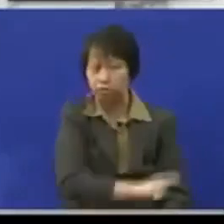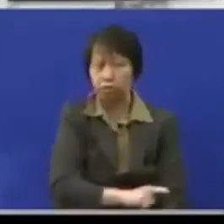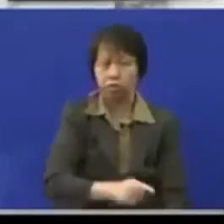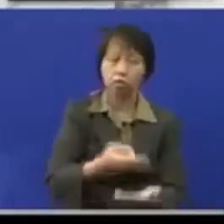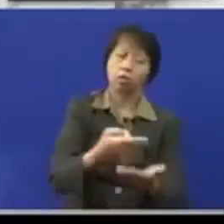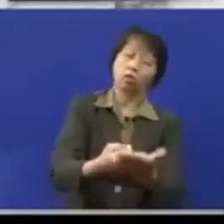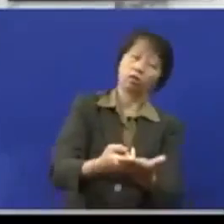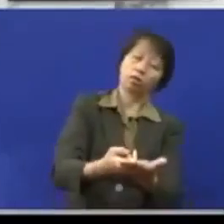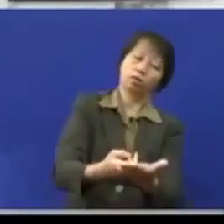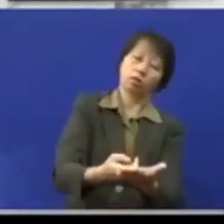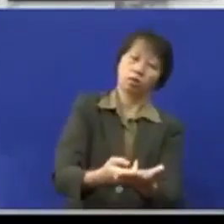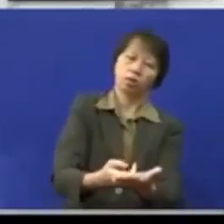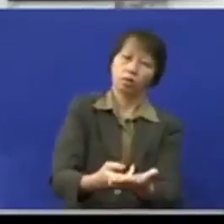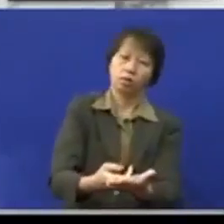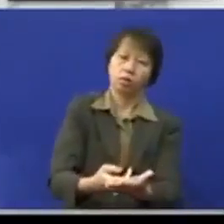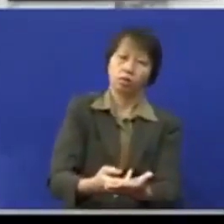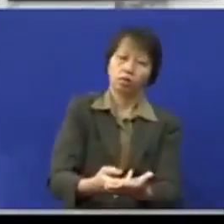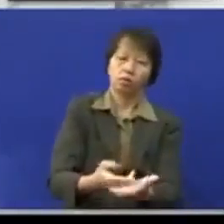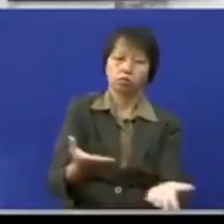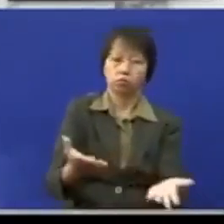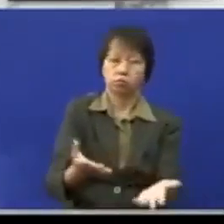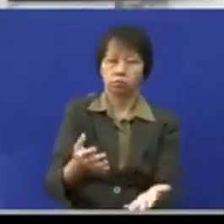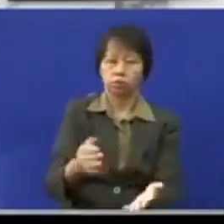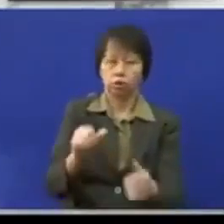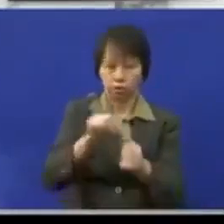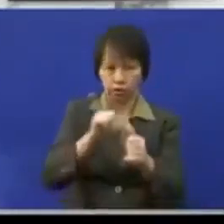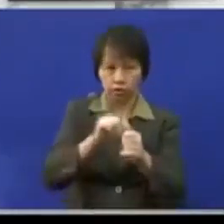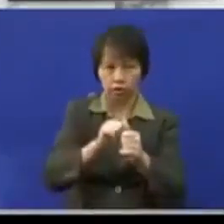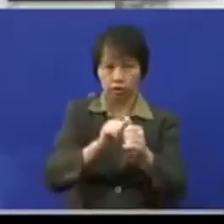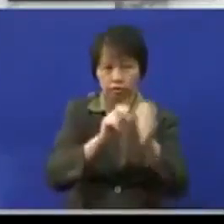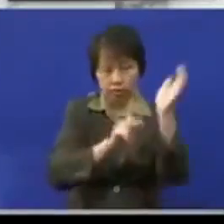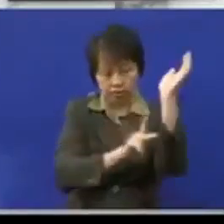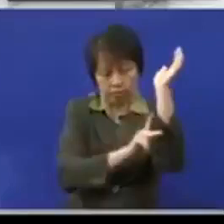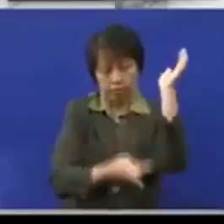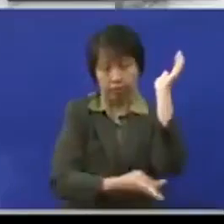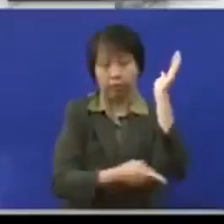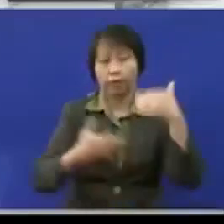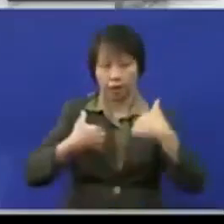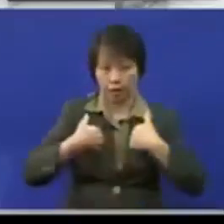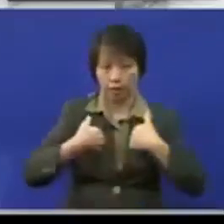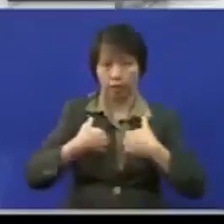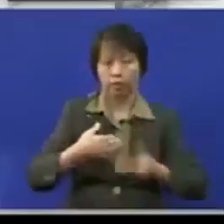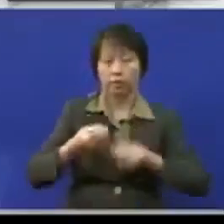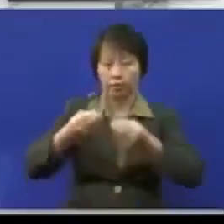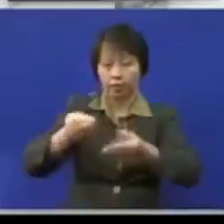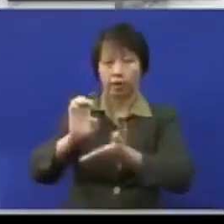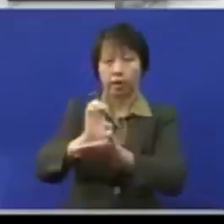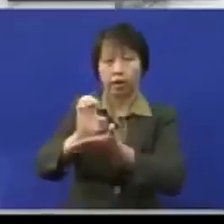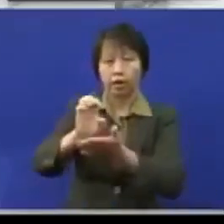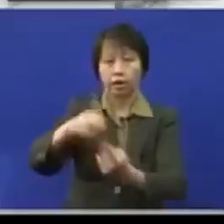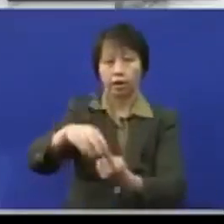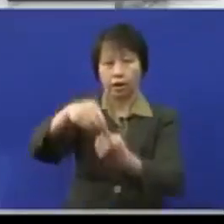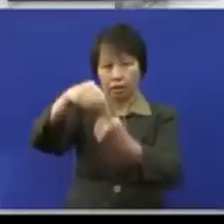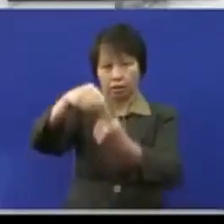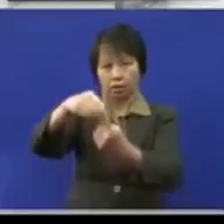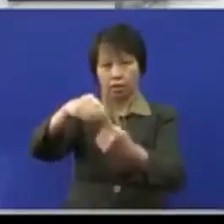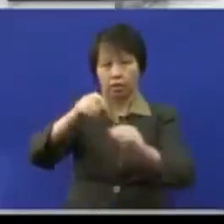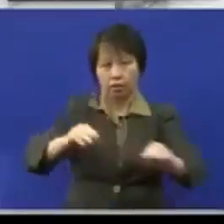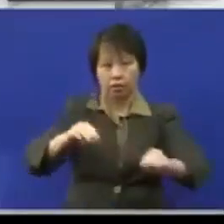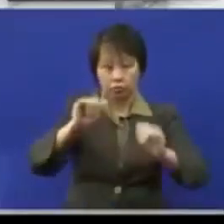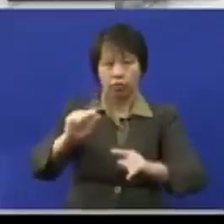juga disediakan satu pusat PDK setiap parlimen menyediakan dan mereka juga diberi allown khas untuk setiap pelajar yang boleh